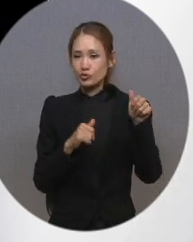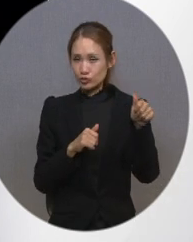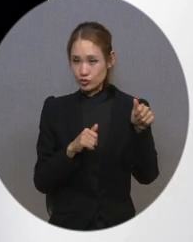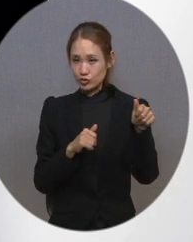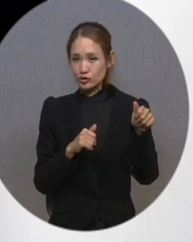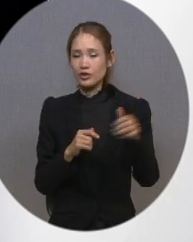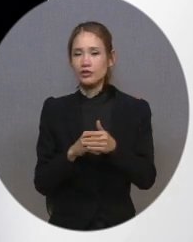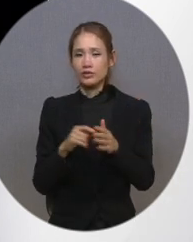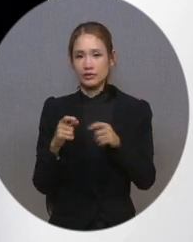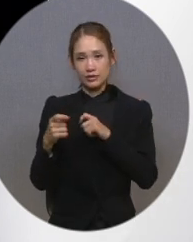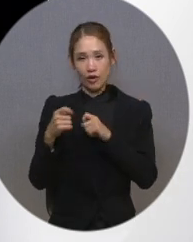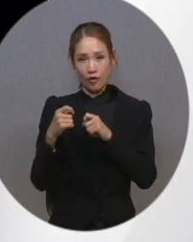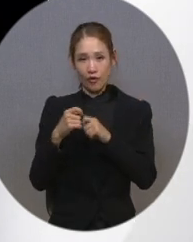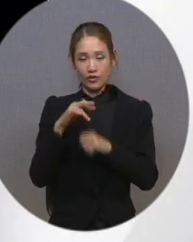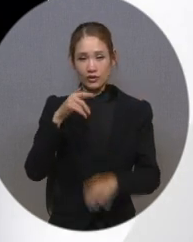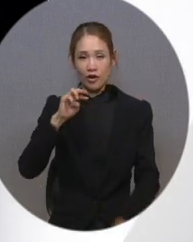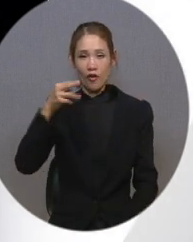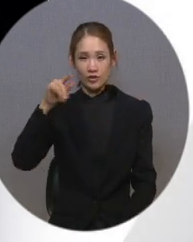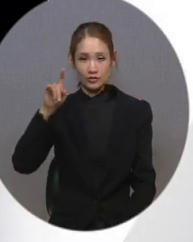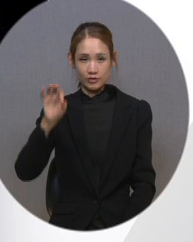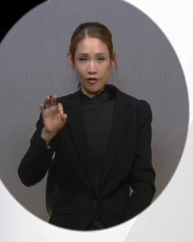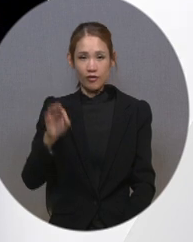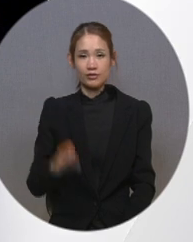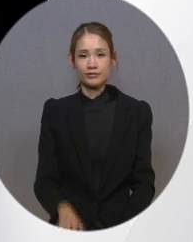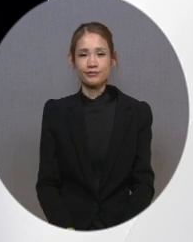접근성 설정에 진입한 뒤